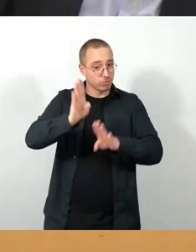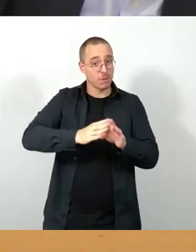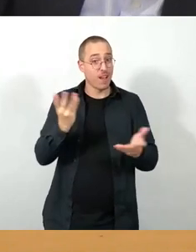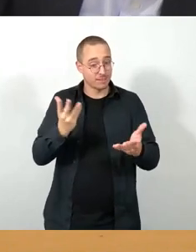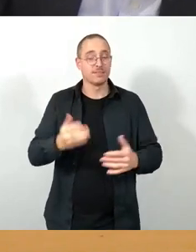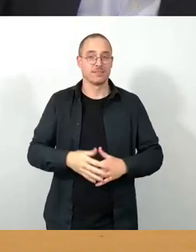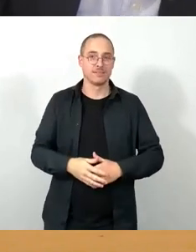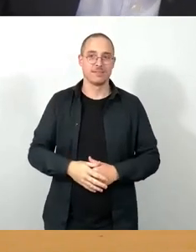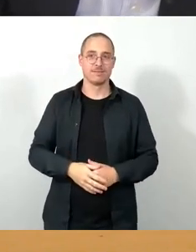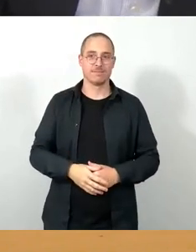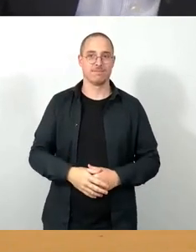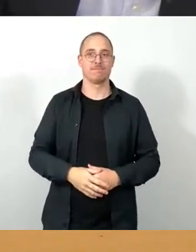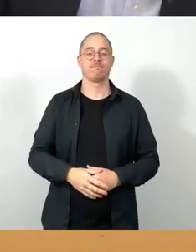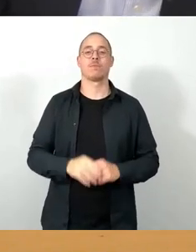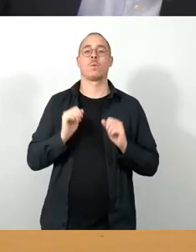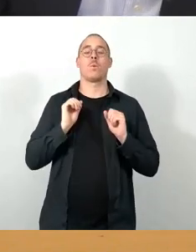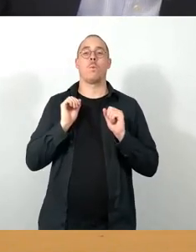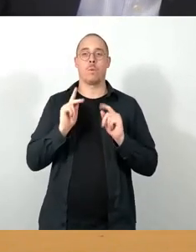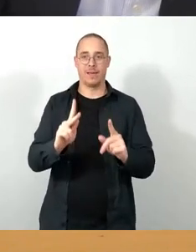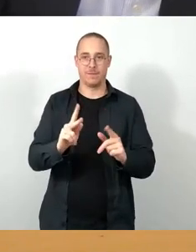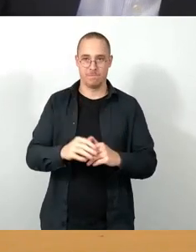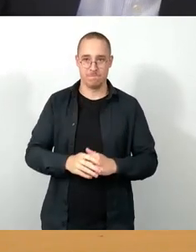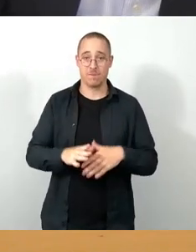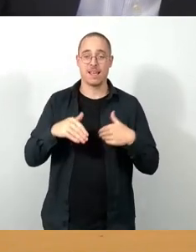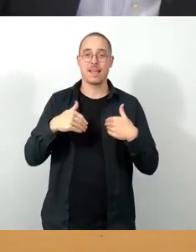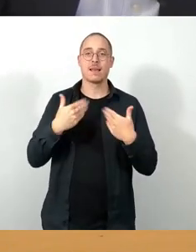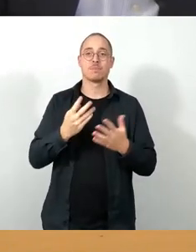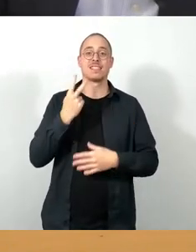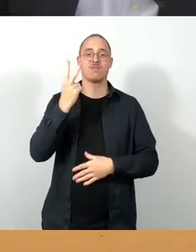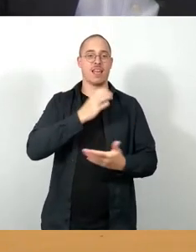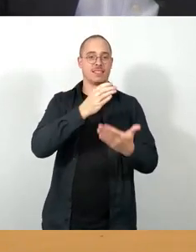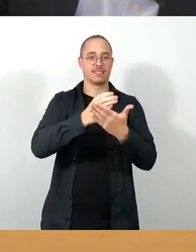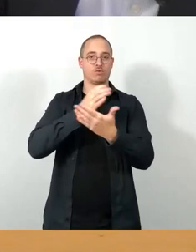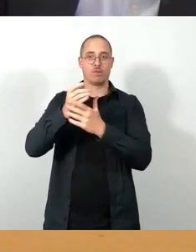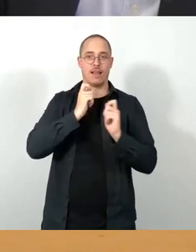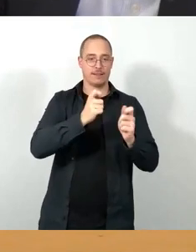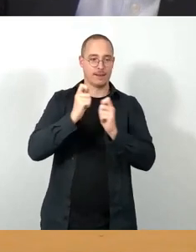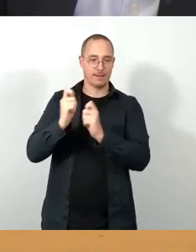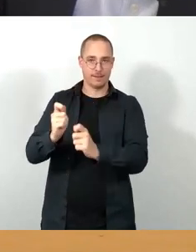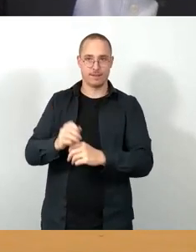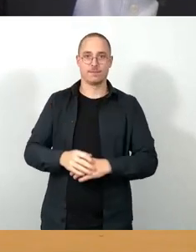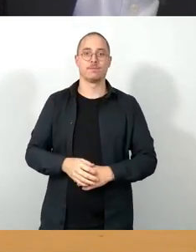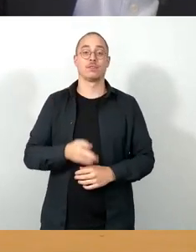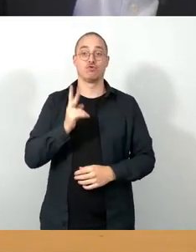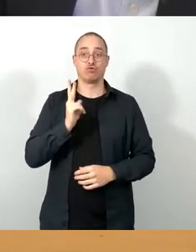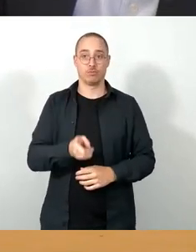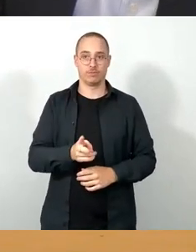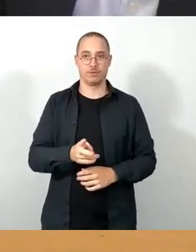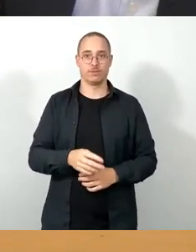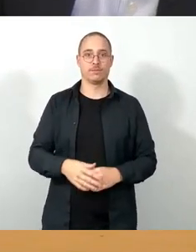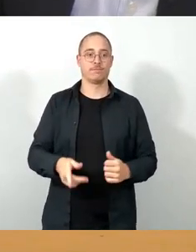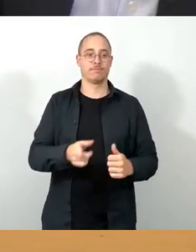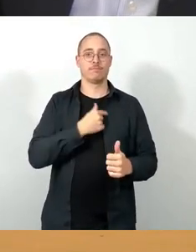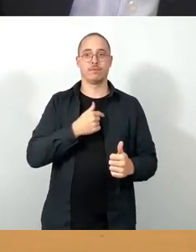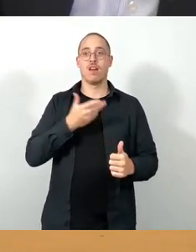Also, es gibt einen, gibt zwei Ersetzungsanträge. Richtig, ja, der Ersetzungsantrag Freie Wähler